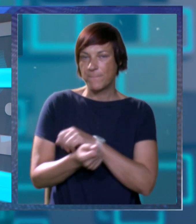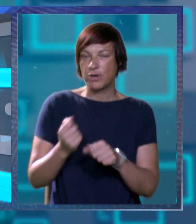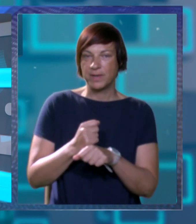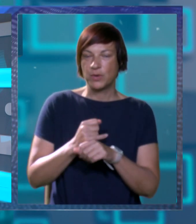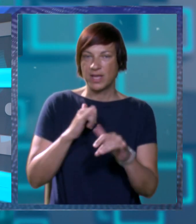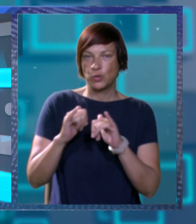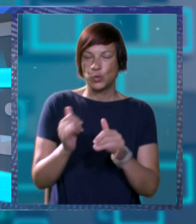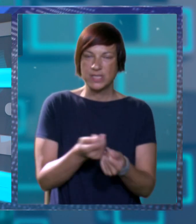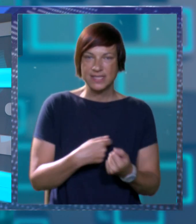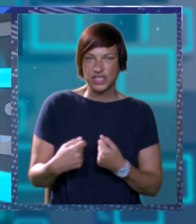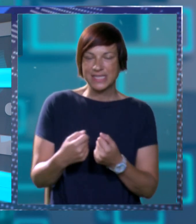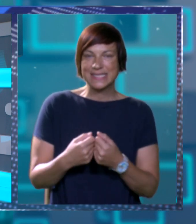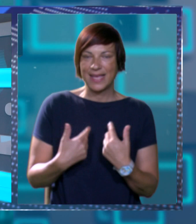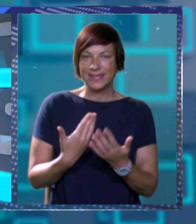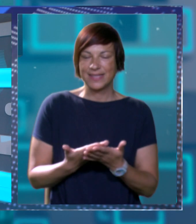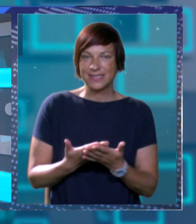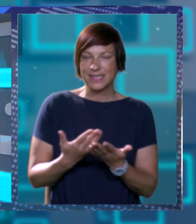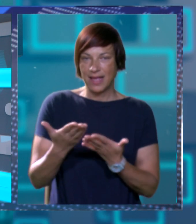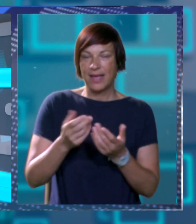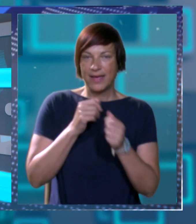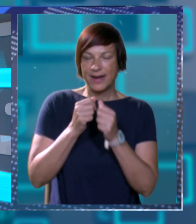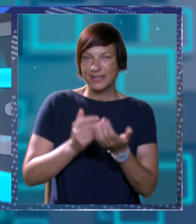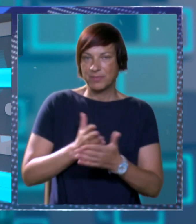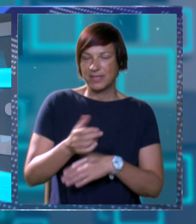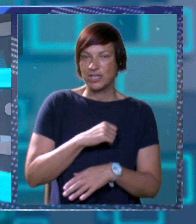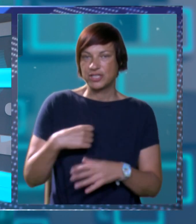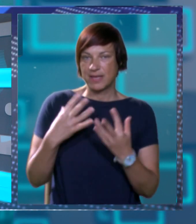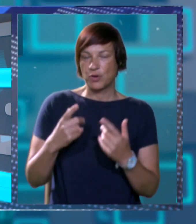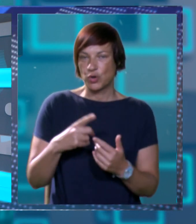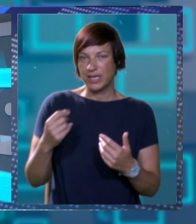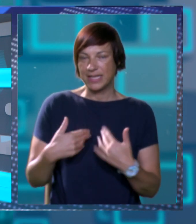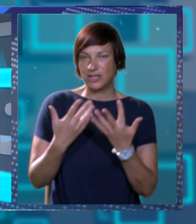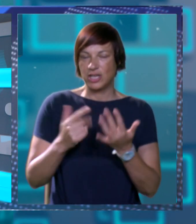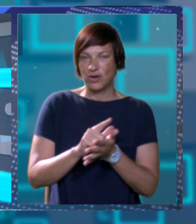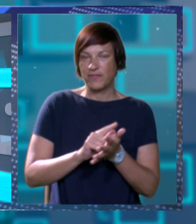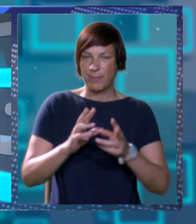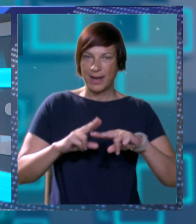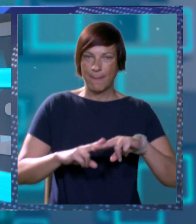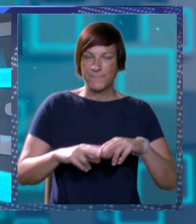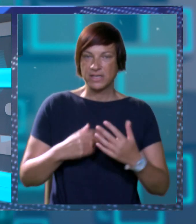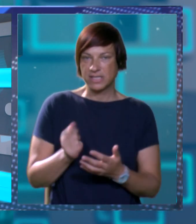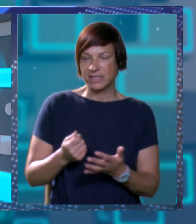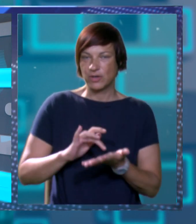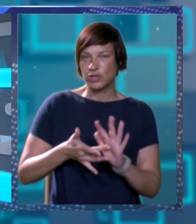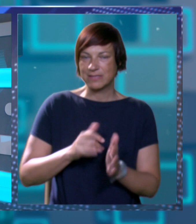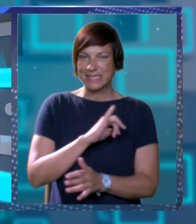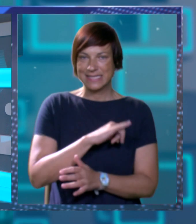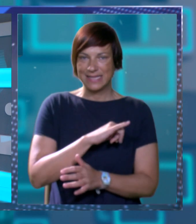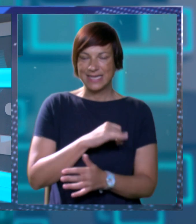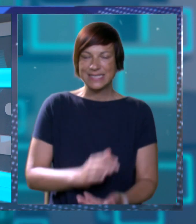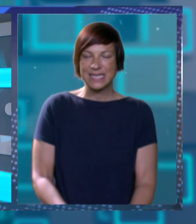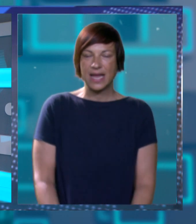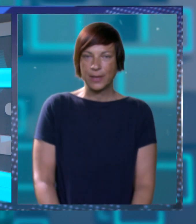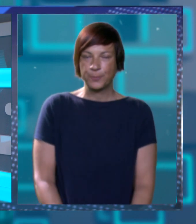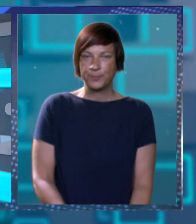radu lokalnih turističkih zajednica. Rasprava traje još samo koji dan, stoga je toliko vremena preostalo da se uključe svi koji su